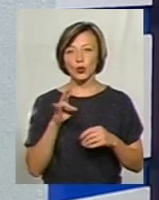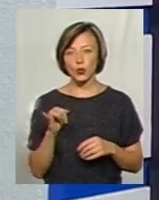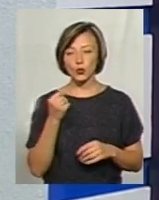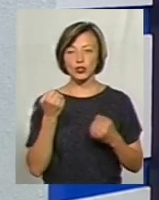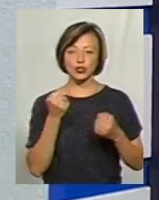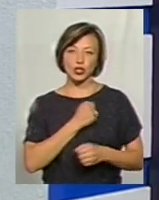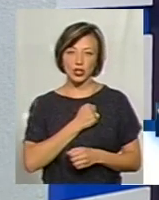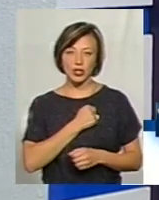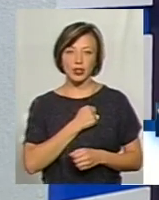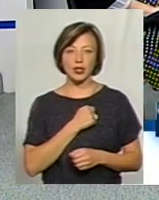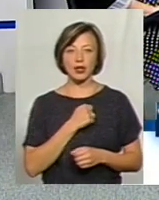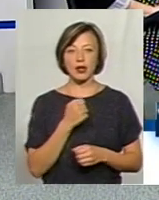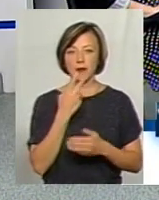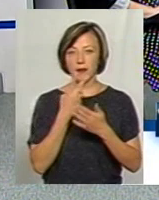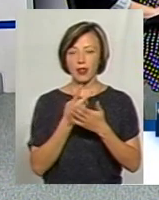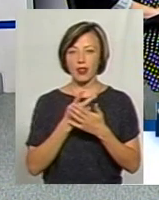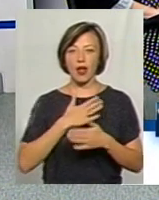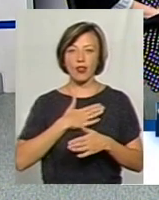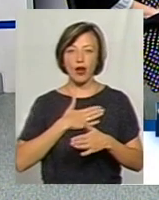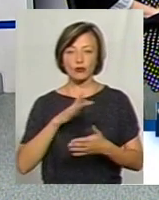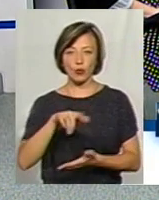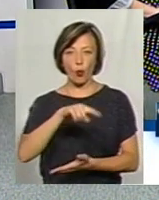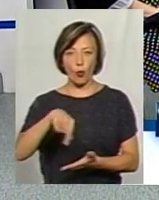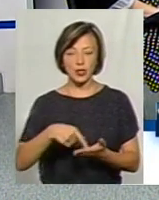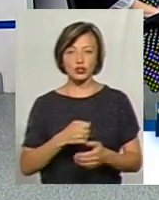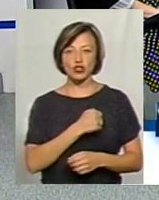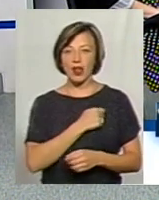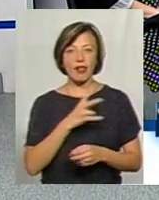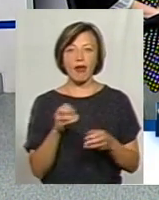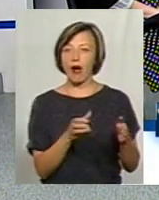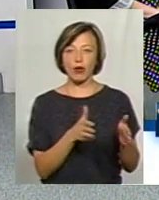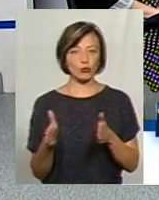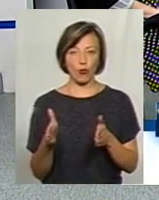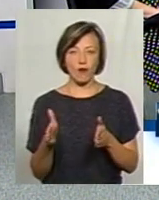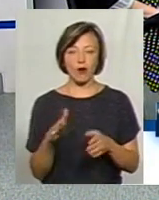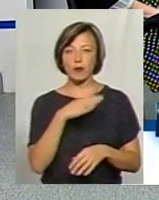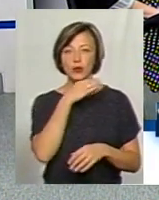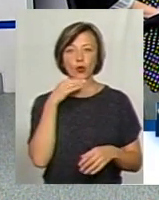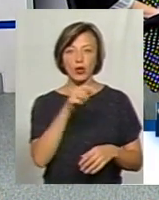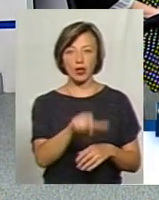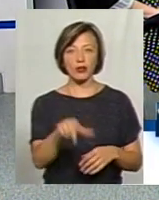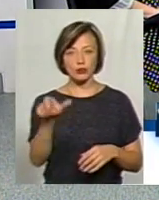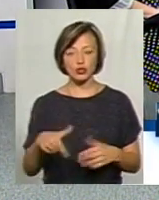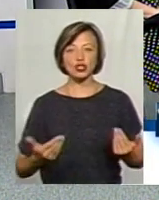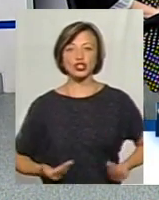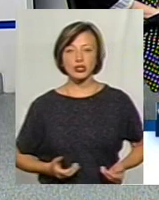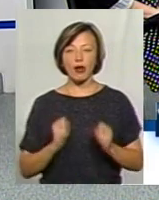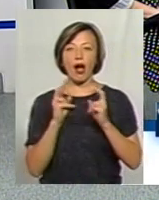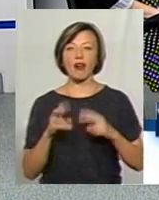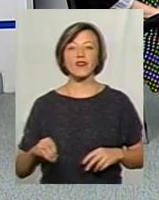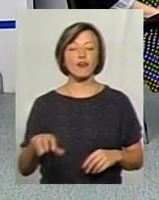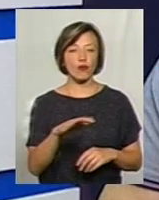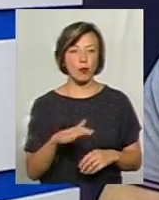судя по нашому місту, я як представник місцевого власі, скажу, що, к сожалению, не готовий многие наші громадяни жити, як в Європі.